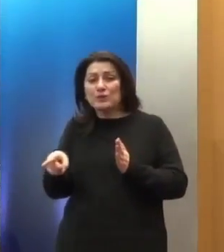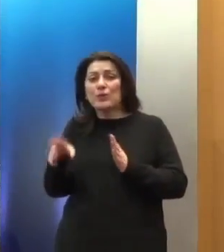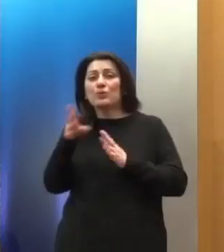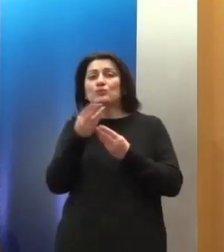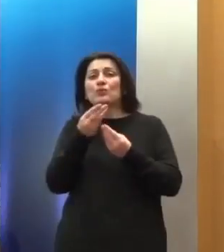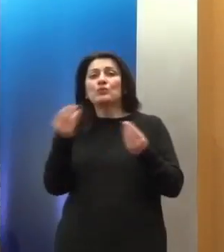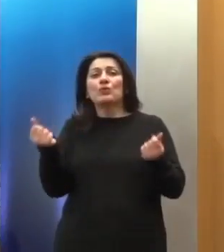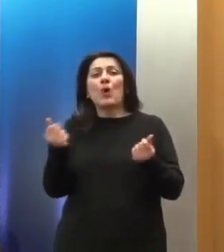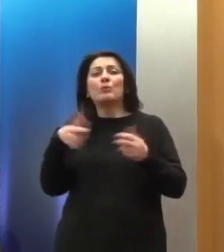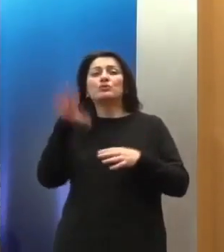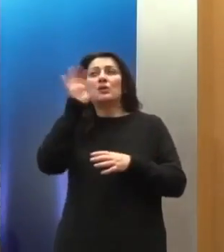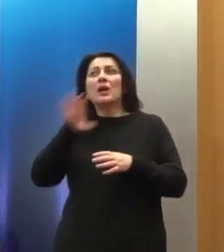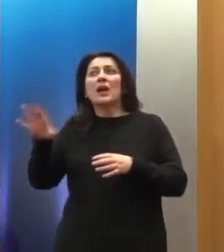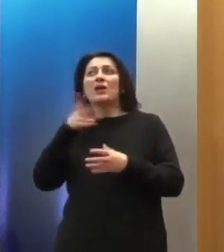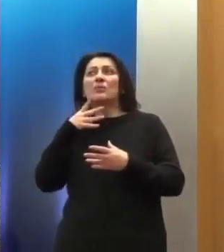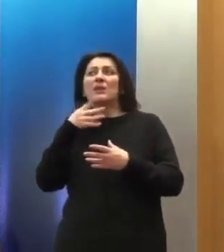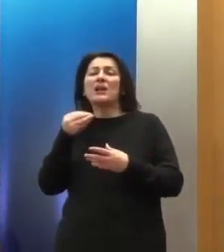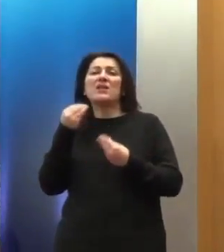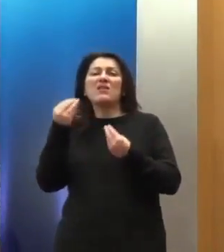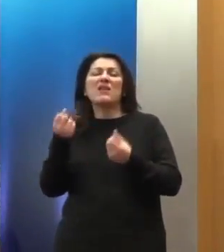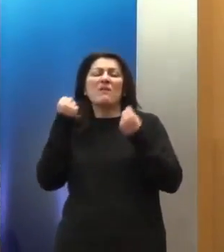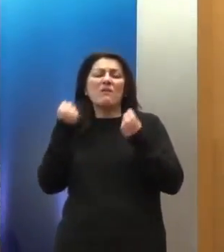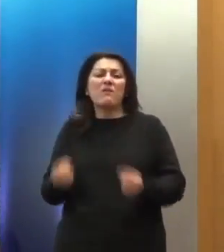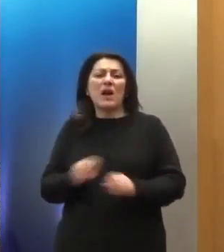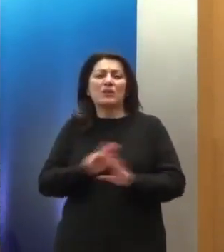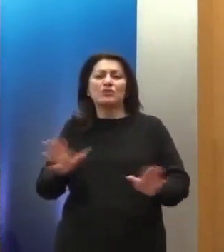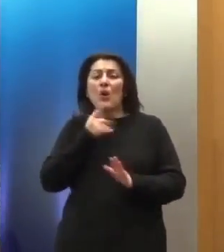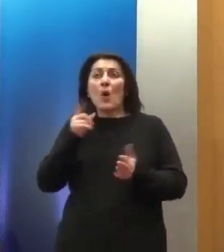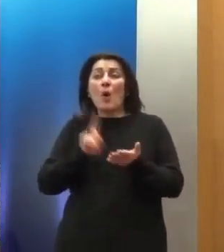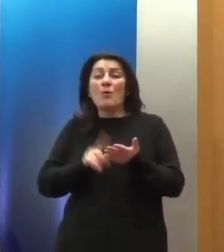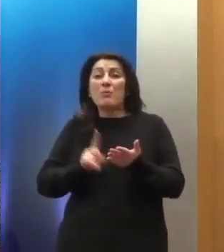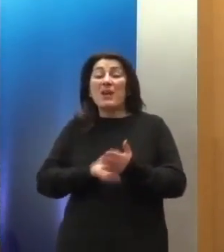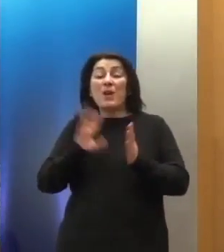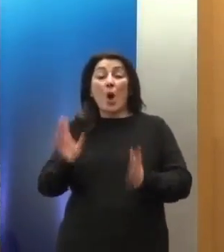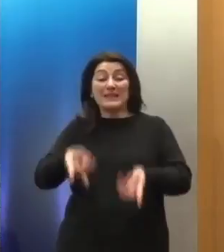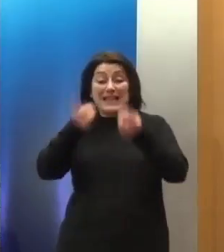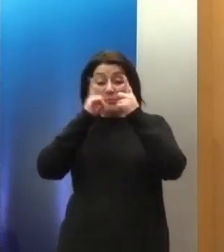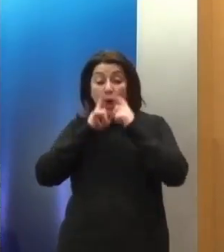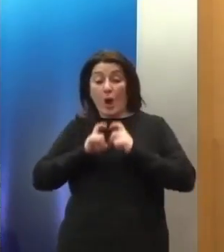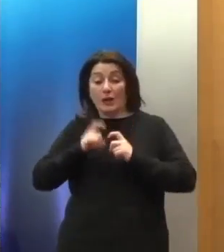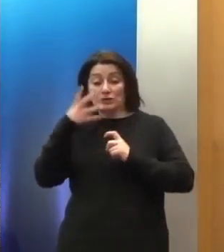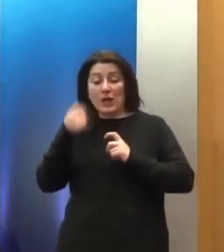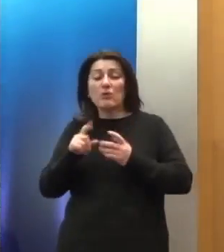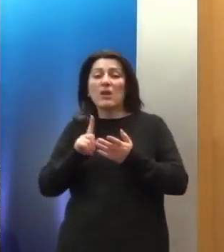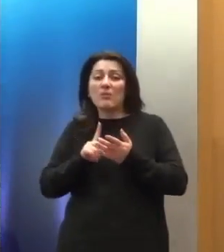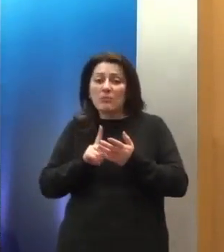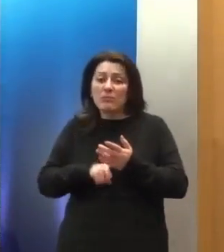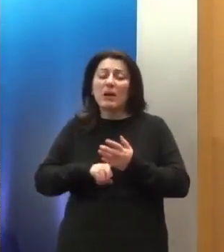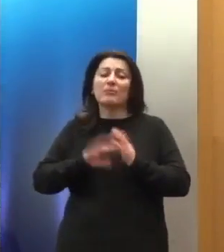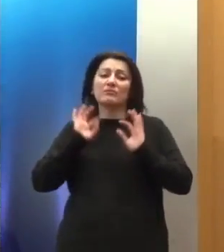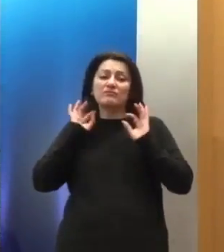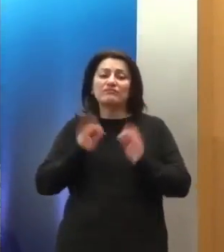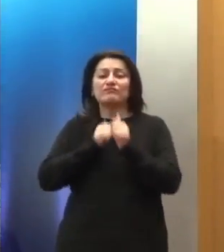πρέπει να ανταποκρίνονται σε όλες τις διεθνείς υποχρεώσεις, διότι πρόκειται πέριε υποχρεώσεων. Δεν νομίζω ότι